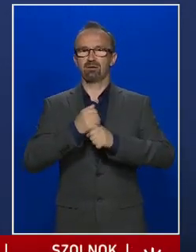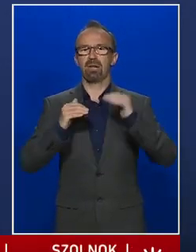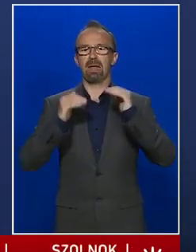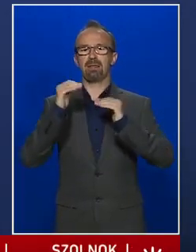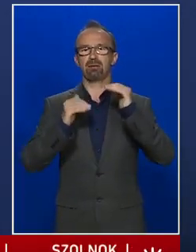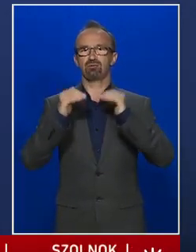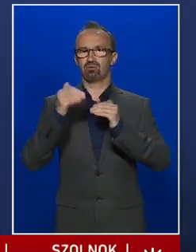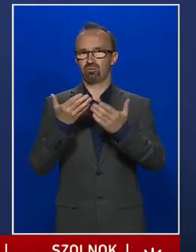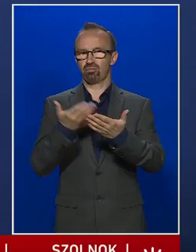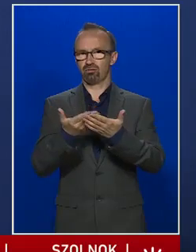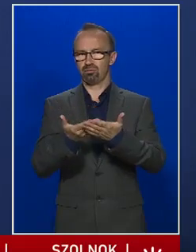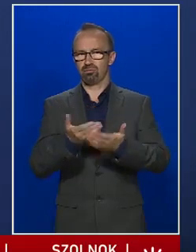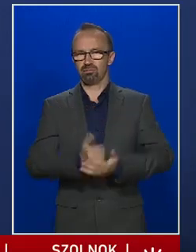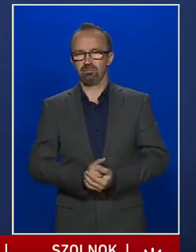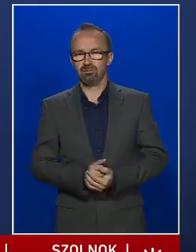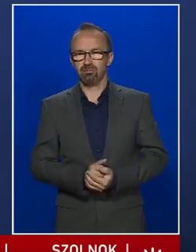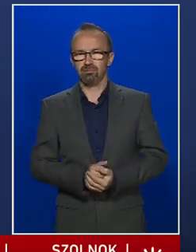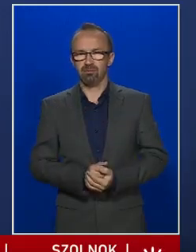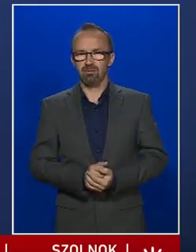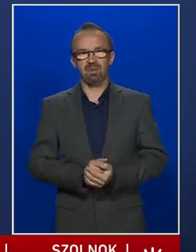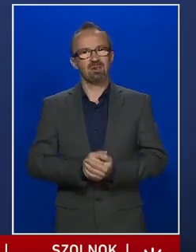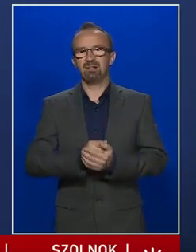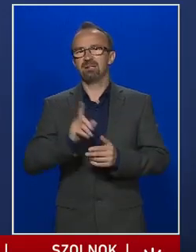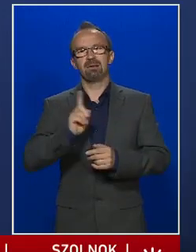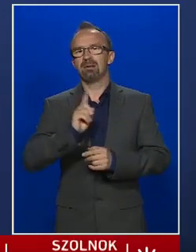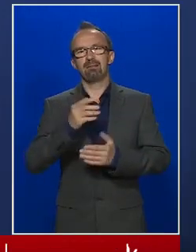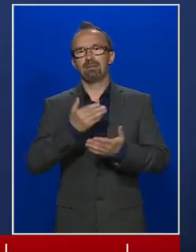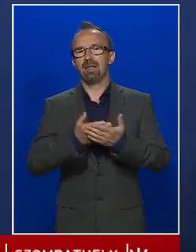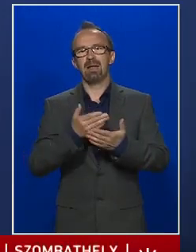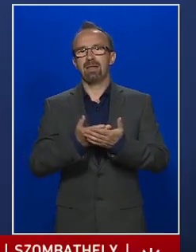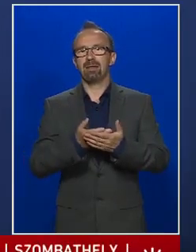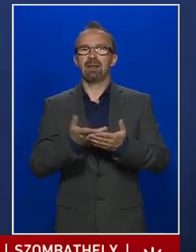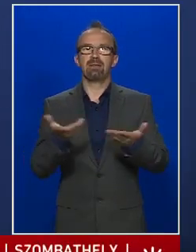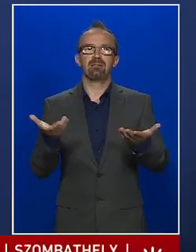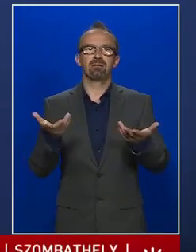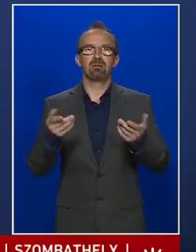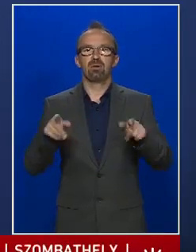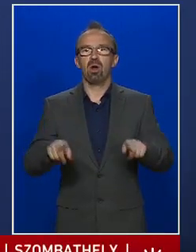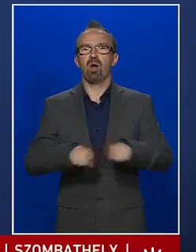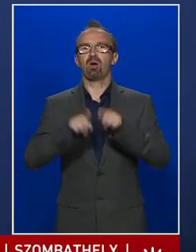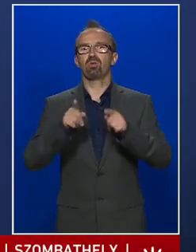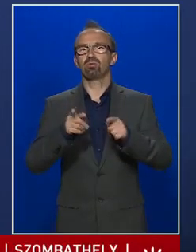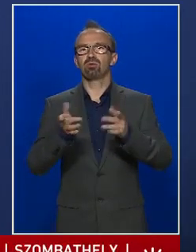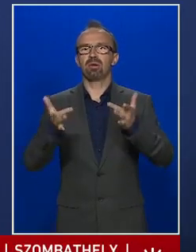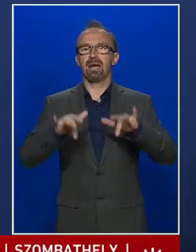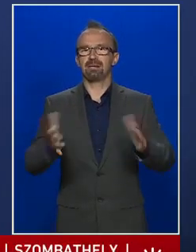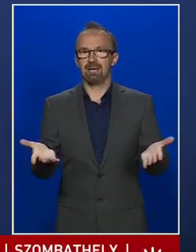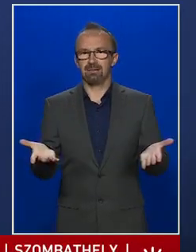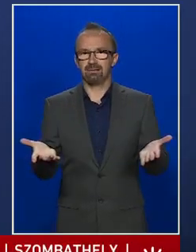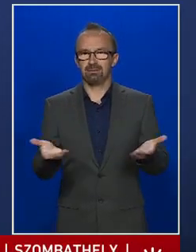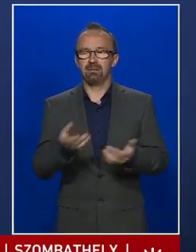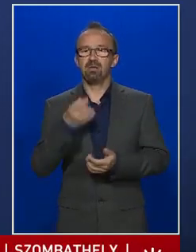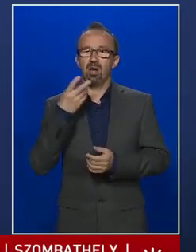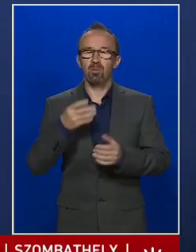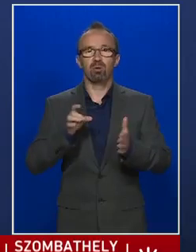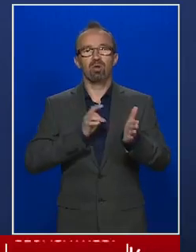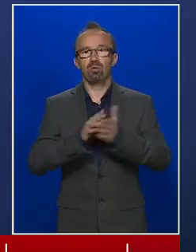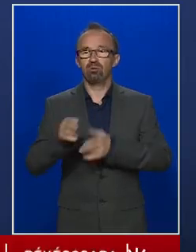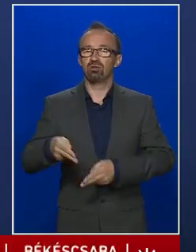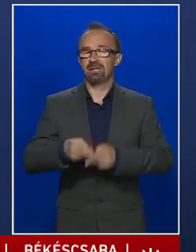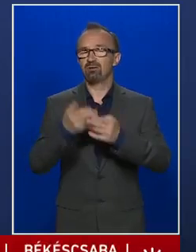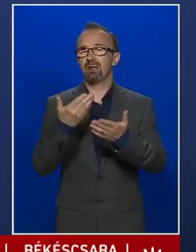megtartásához szükséges, hogy ne lépjen fel egy akut szituáció, amikor gyors